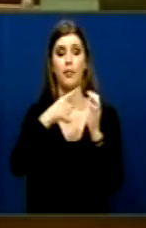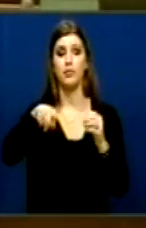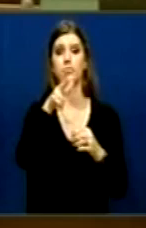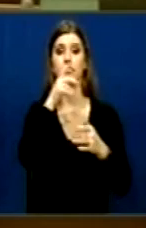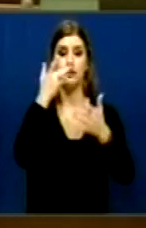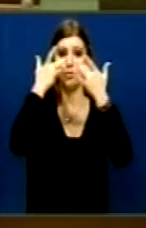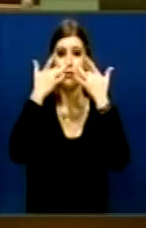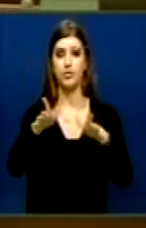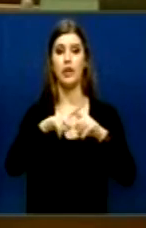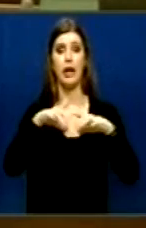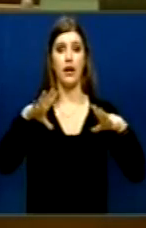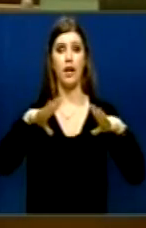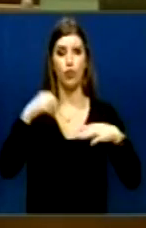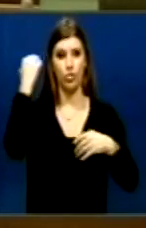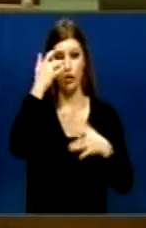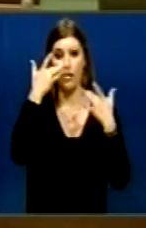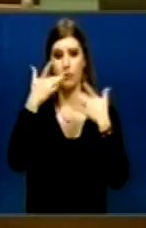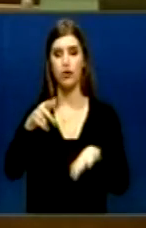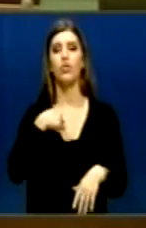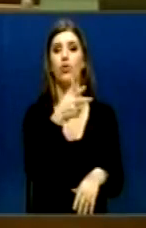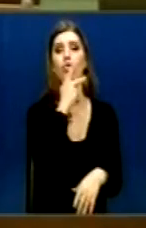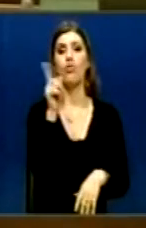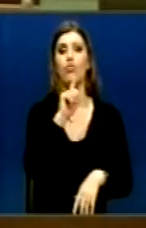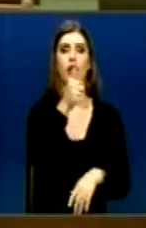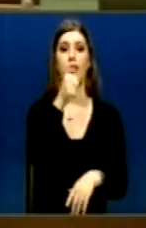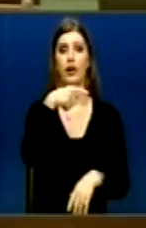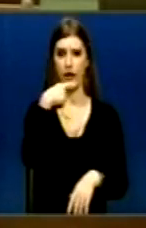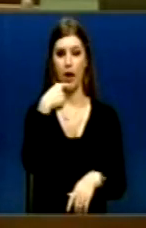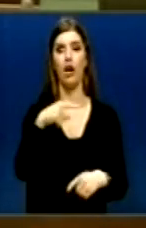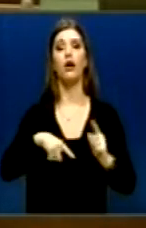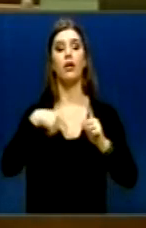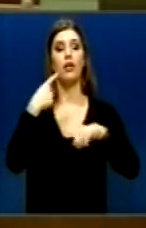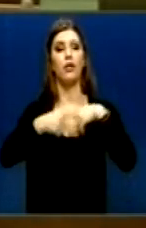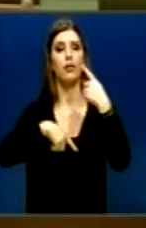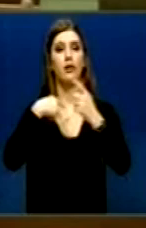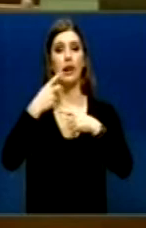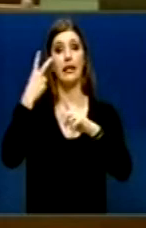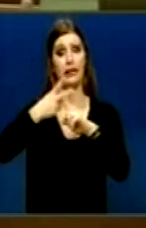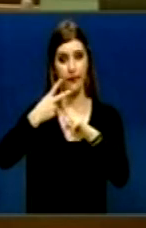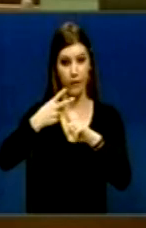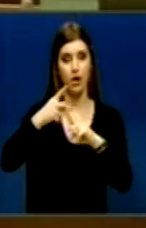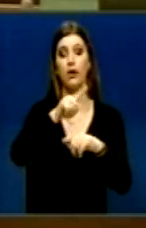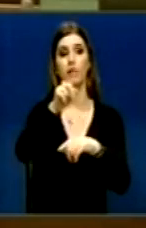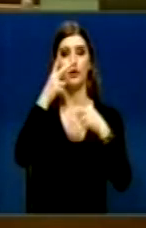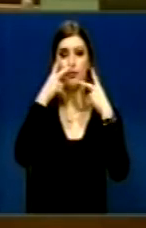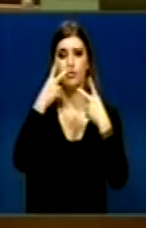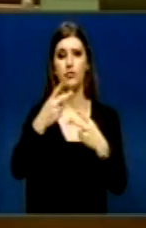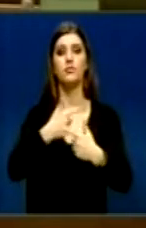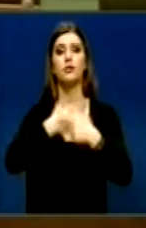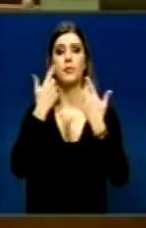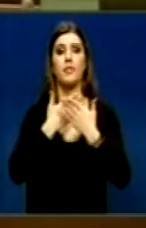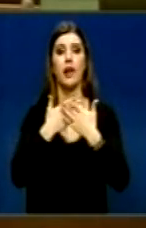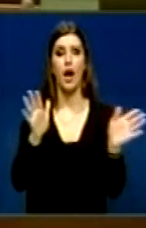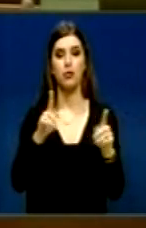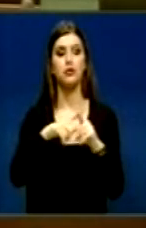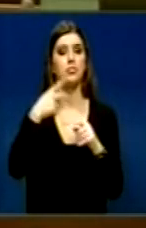pranën me hezëdor për i Republikës Këtë ka thënë hashtim thashe Dhe pastaj përmes televizionit E kemi mësuar 4 dit pas